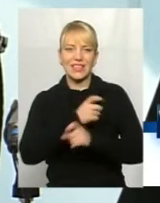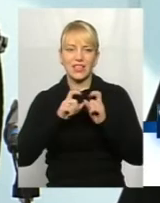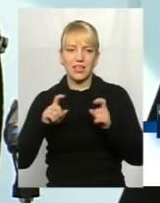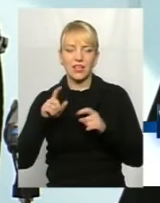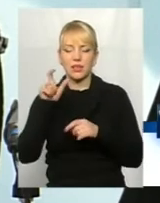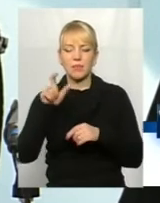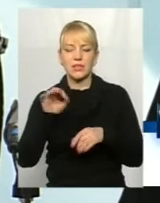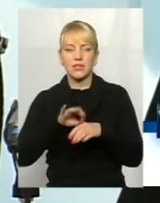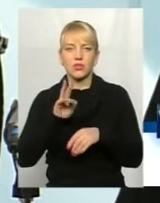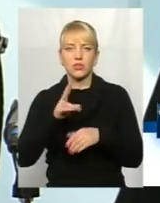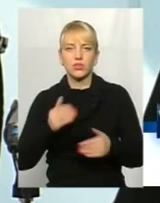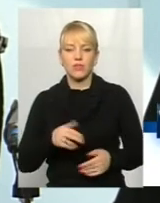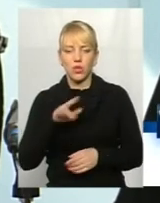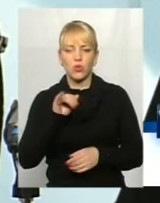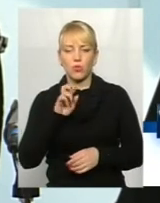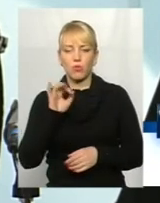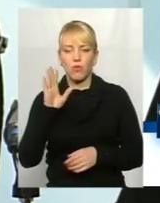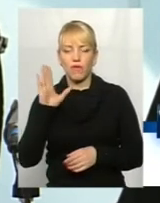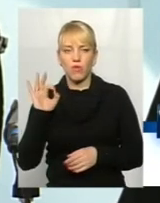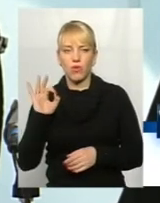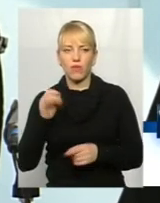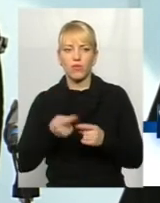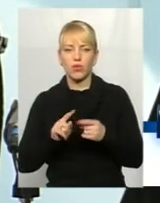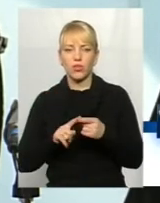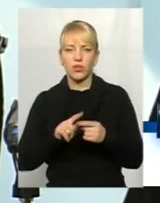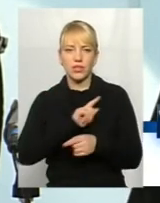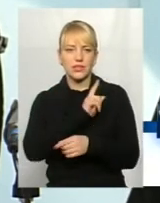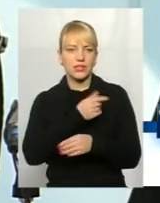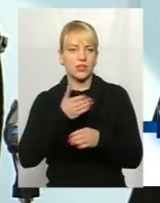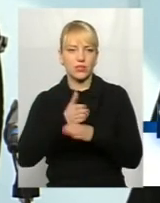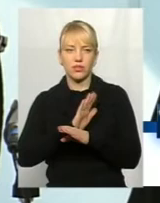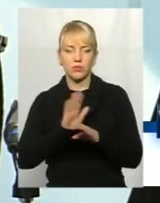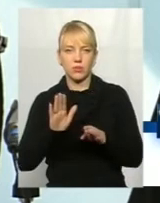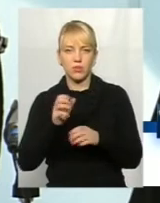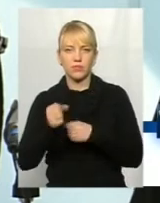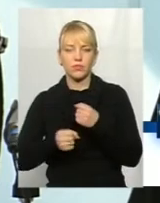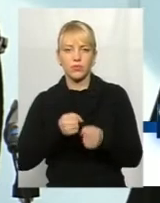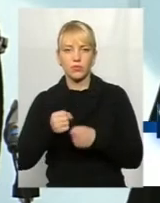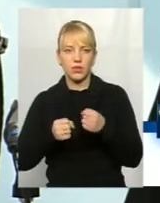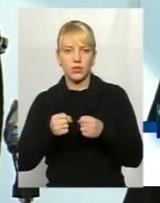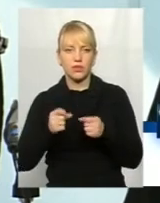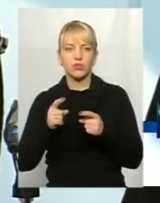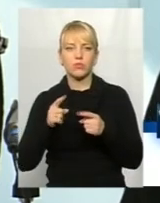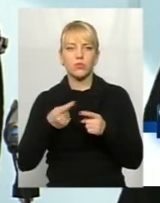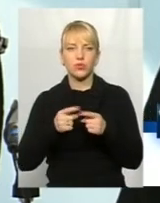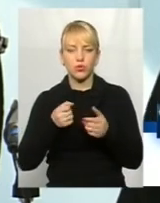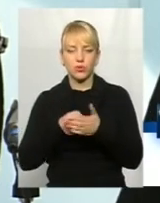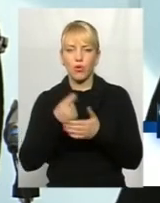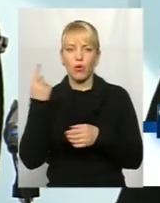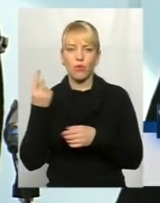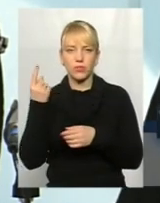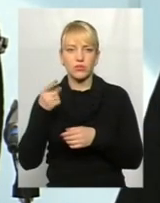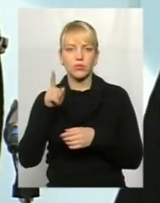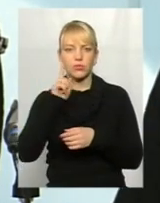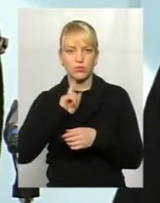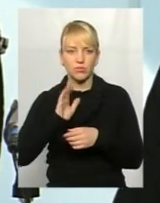телефонував і живе на добуло, воно йому сильно не допоможе в плані добирання, тому що таке до обласної йому би було